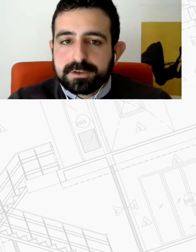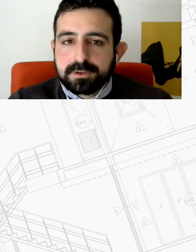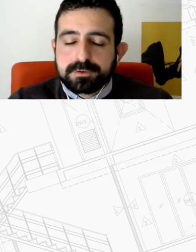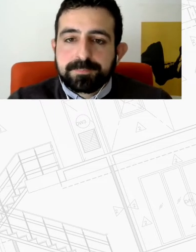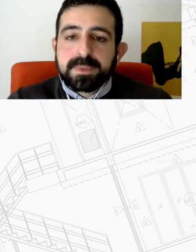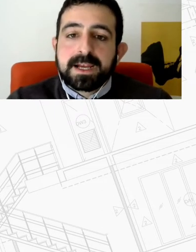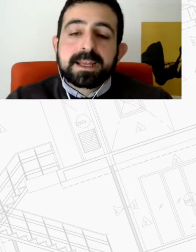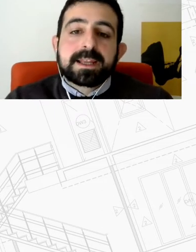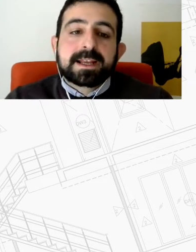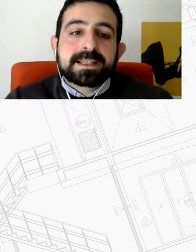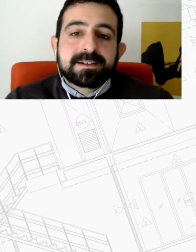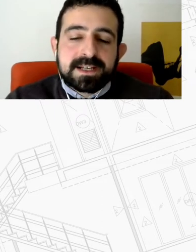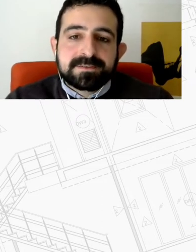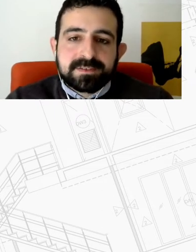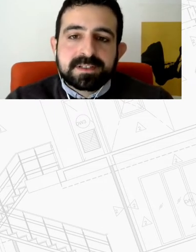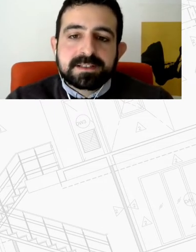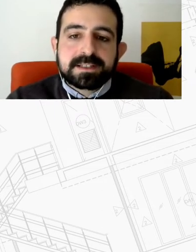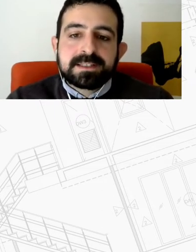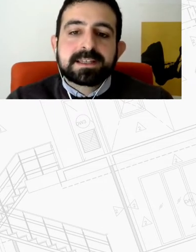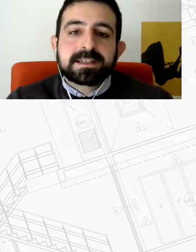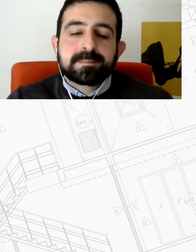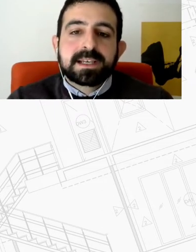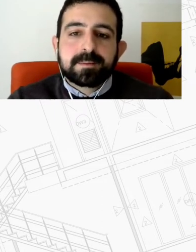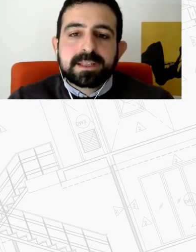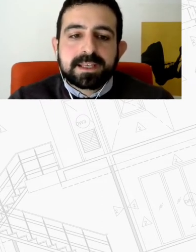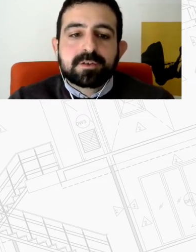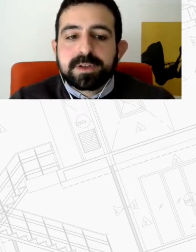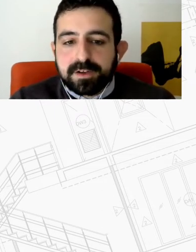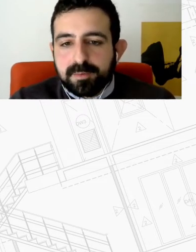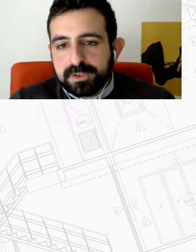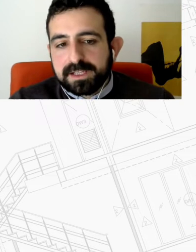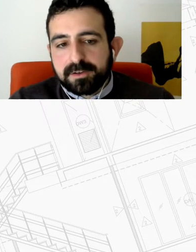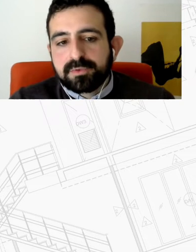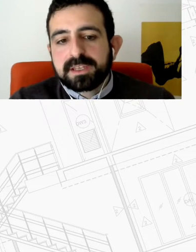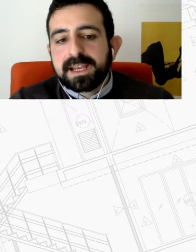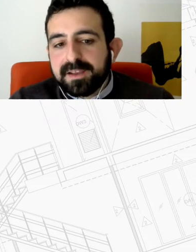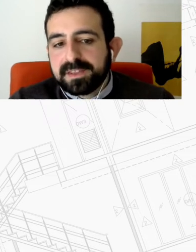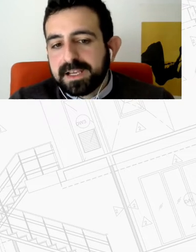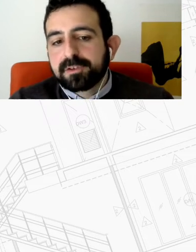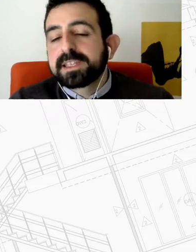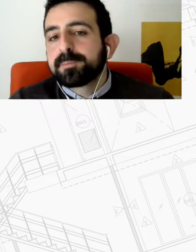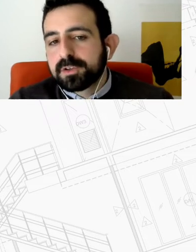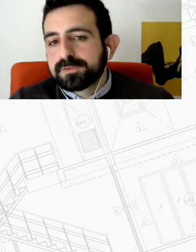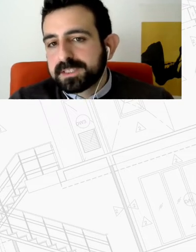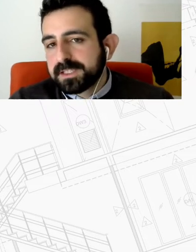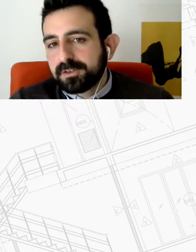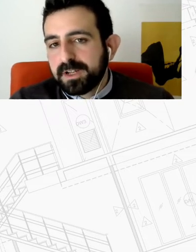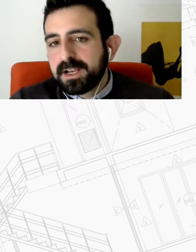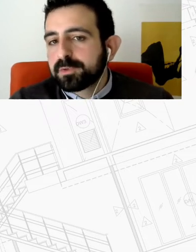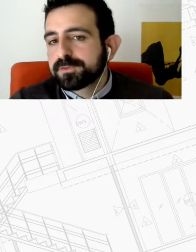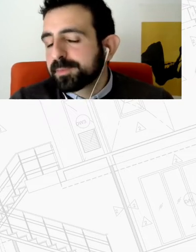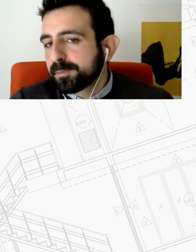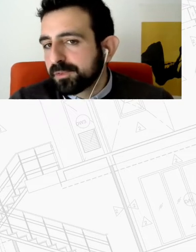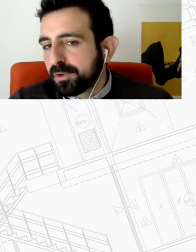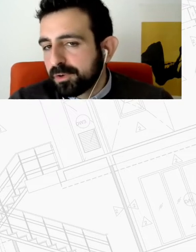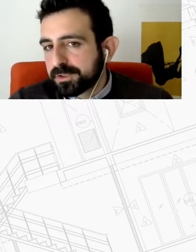καθεστώς Κατά βάση βέβαια είτε μιλάμε για ένα οικουμενικό μοντέλο που δίνει ελεύθερη καθολική πρόσβαση στην αγορά